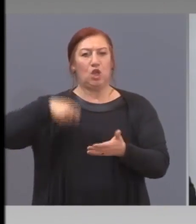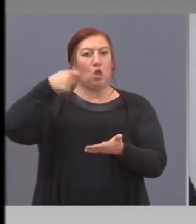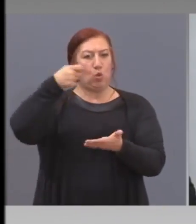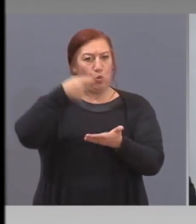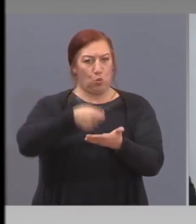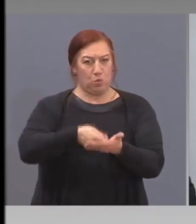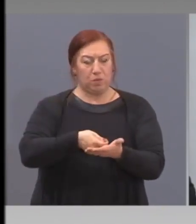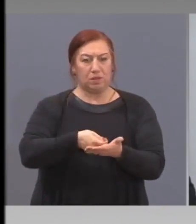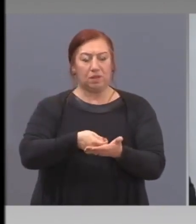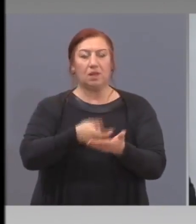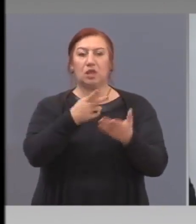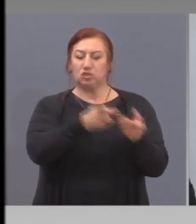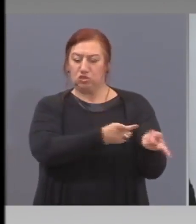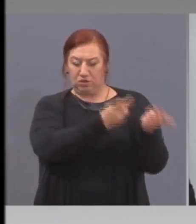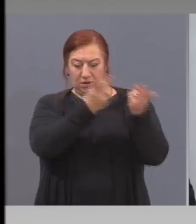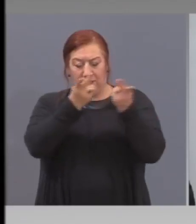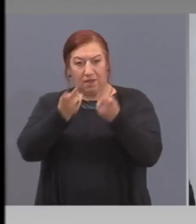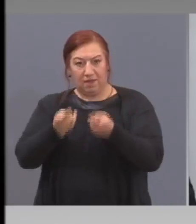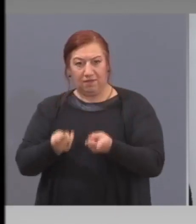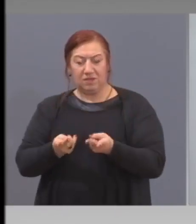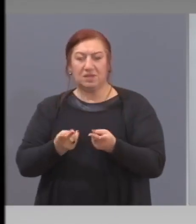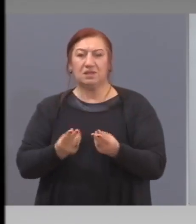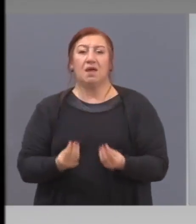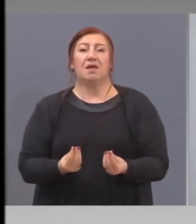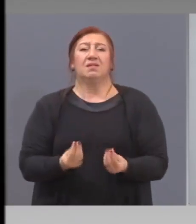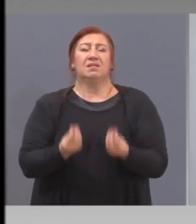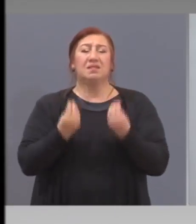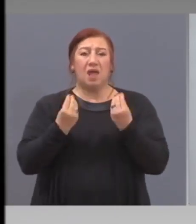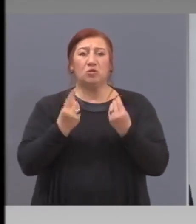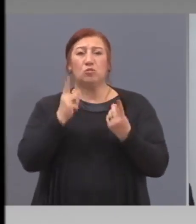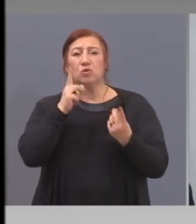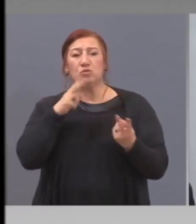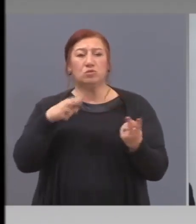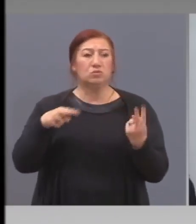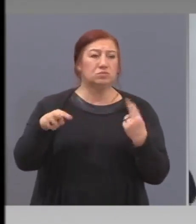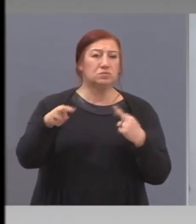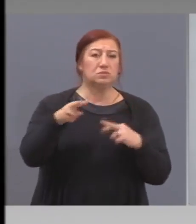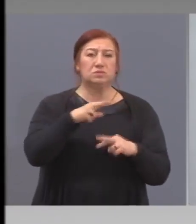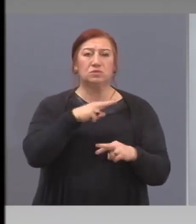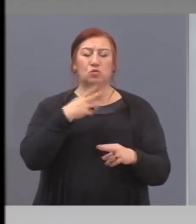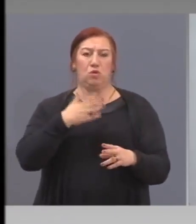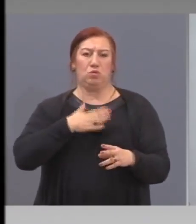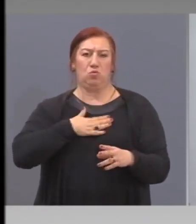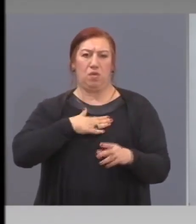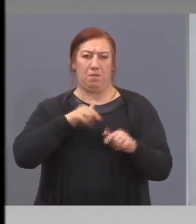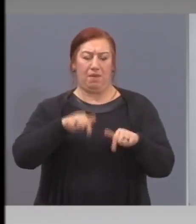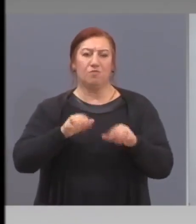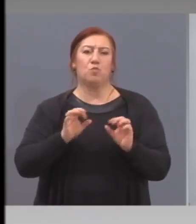ще предоставят най-доброто, което има.